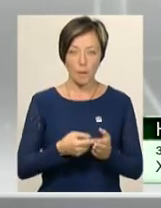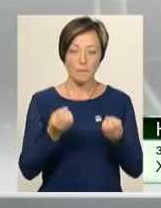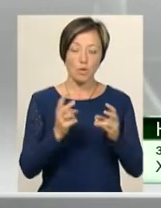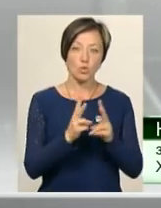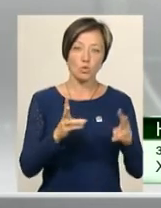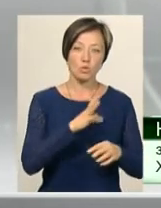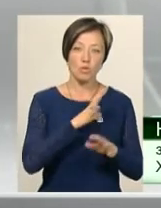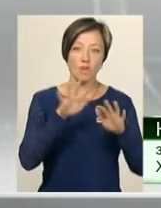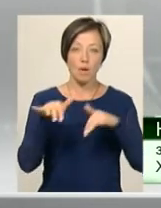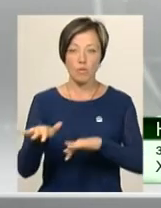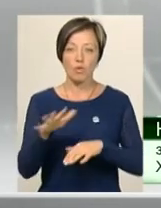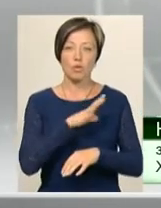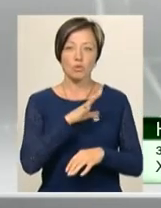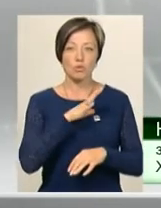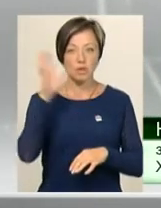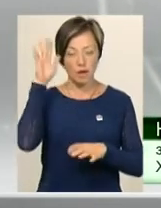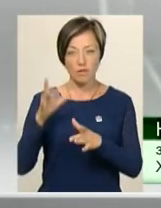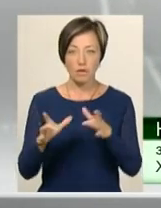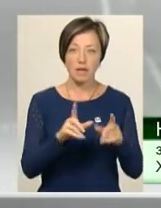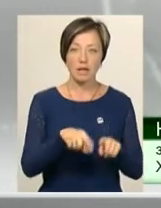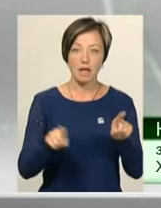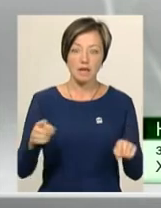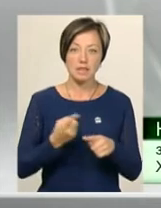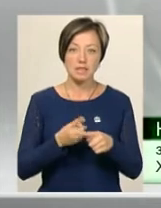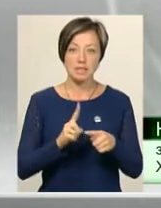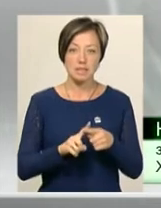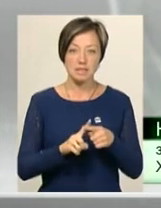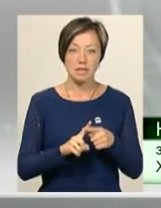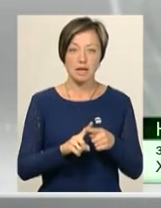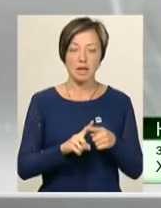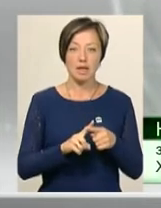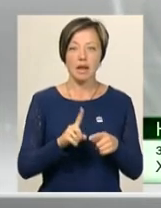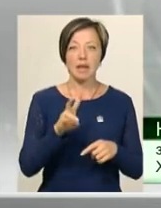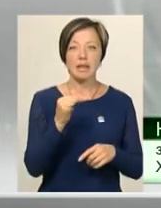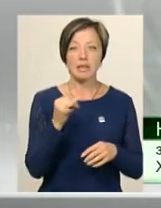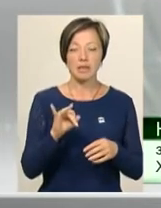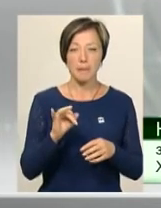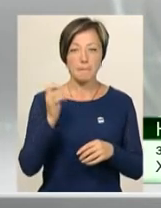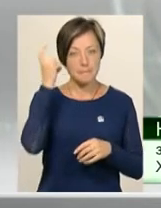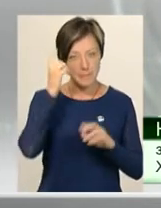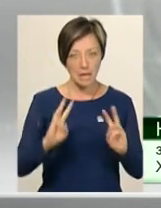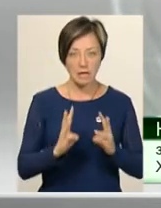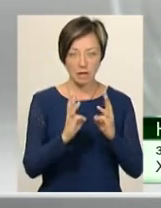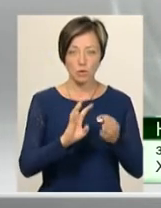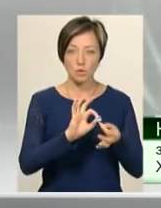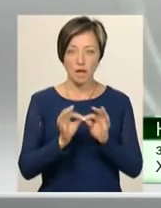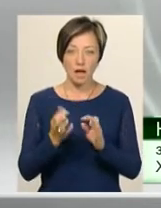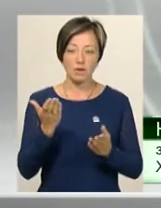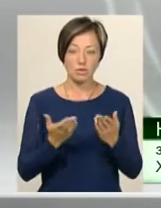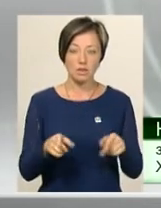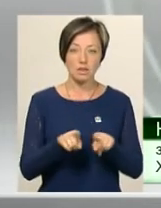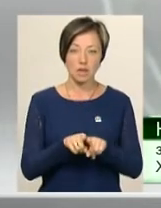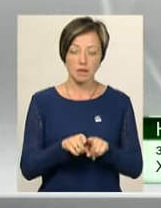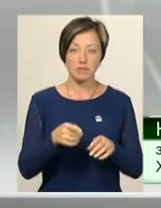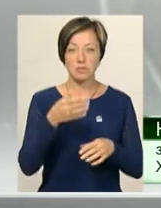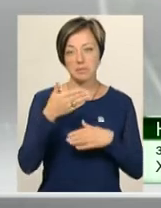хтось був на морі, хтось був на водоймах, декотрих це гнійний менінгіт як ускладнення. Але якщо менінгіт так поступає приблизно,